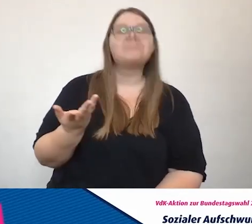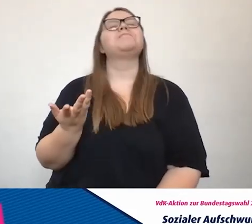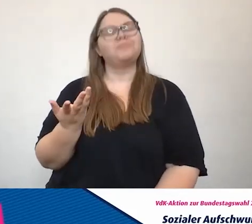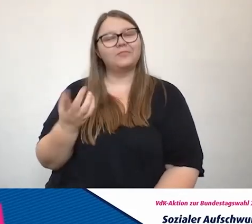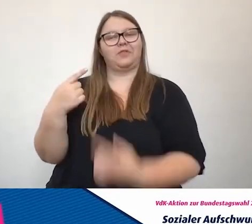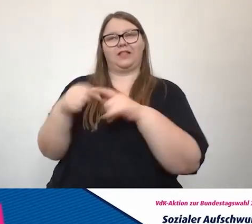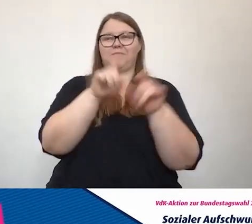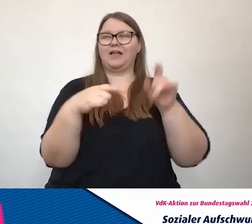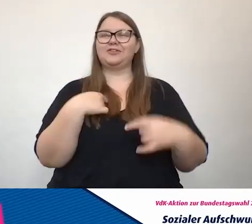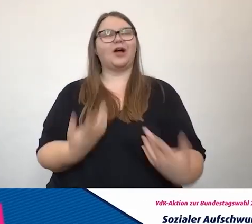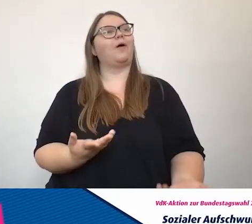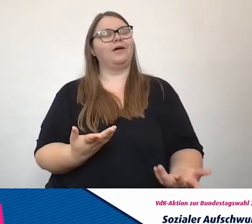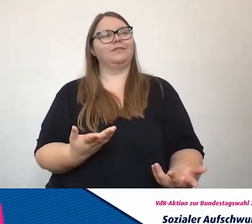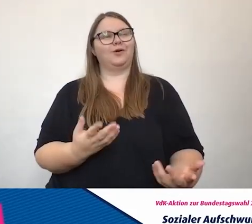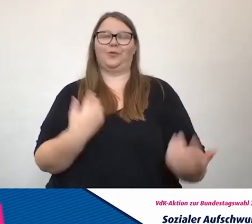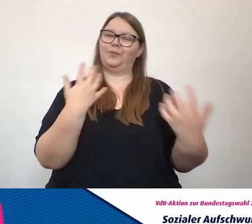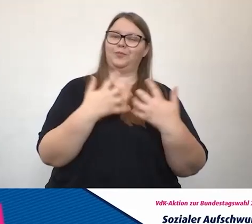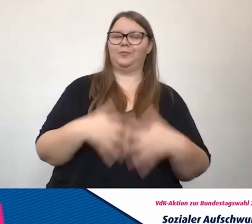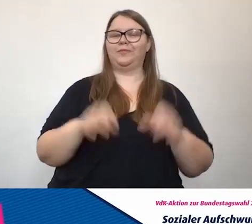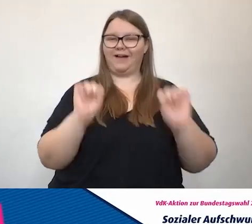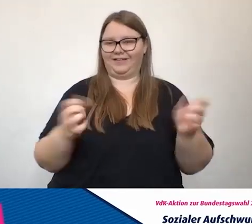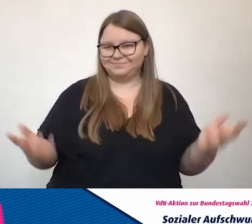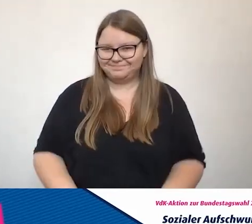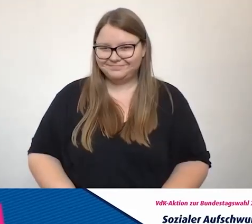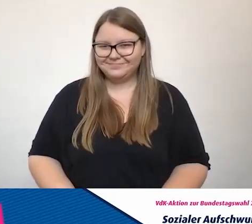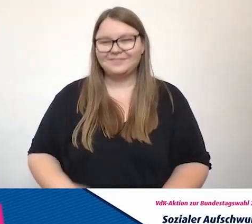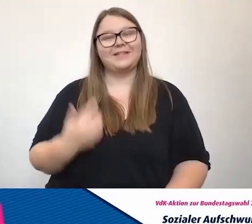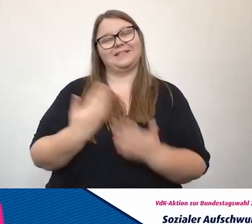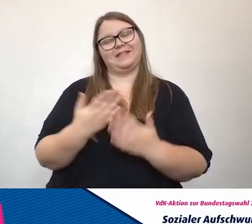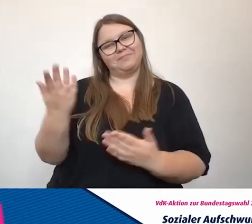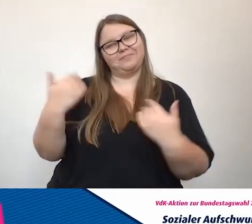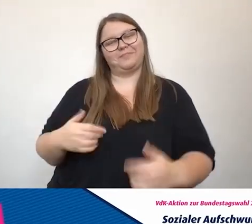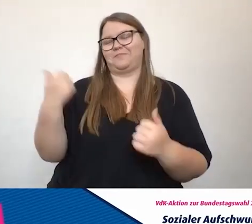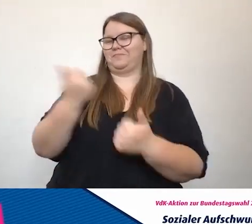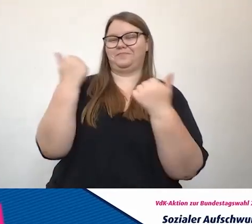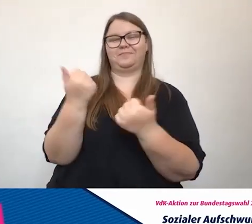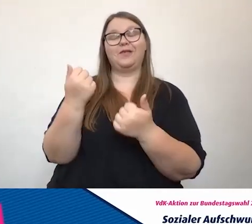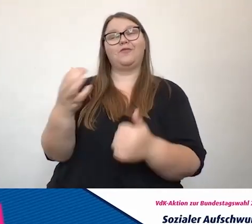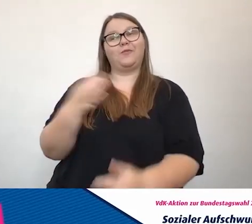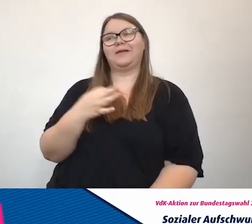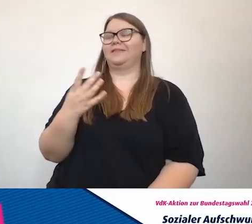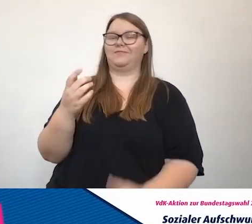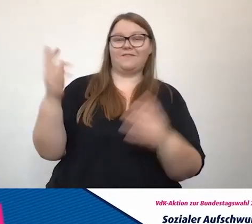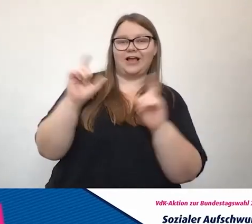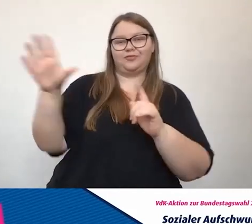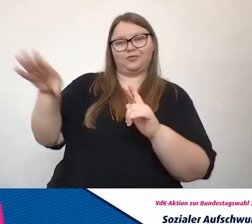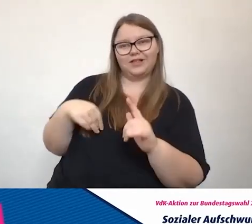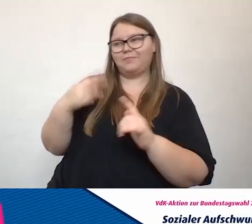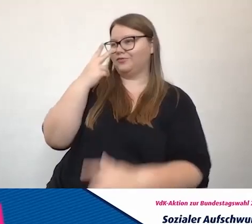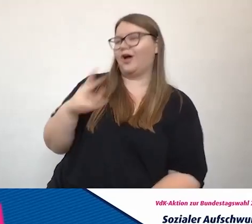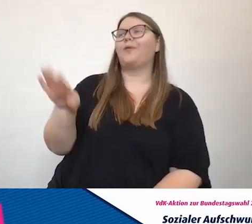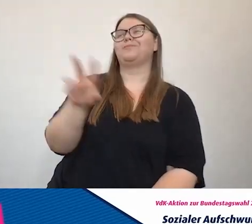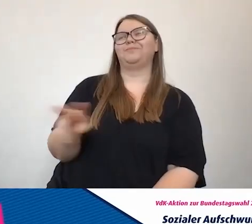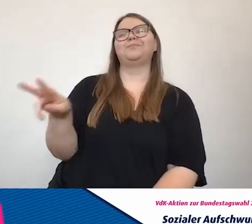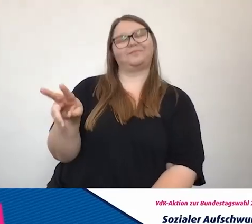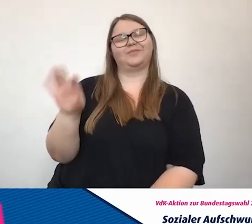Menschen sehr viel einfacher, mit dir in Kontakt zu werden. Das finde ich sehr grandios. Das hat mir immer viel Freude gemacht, Veranstaltung auch mit dir anzuschauen. Jetzt darf